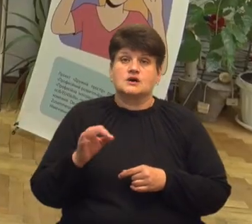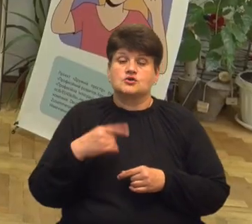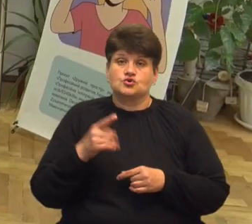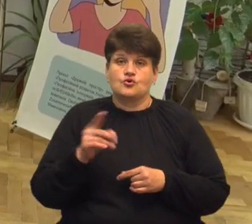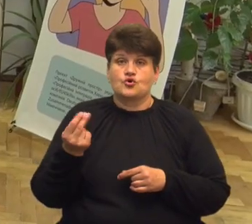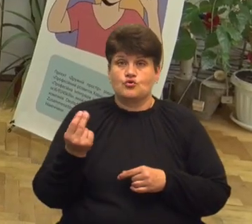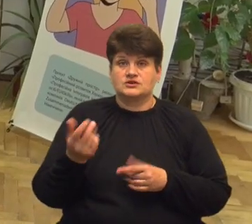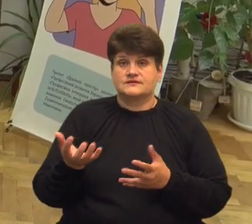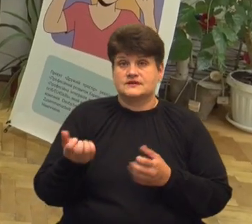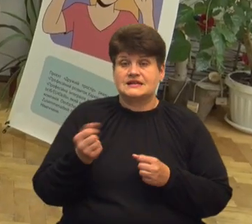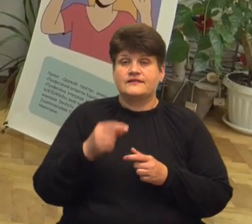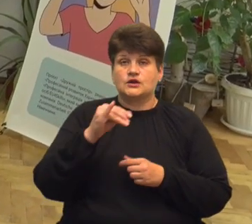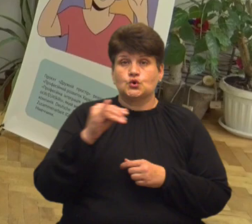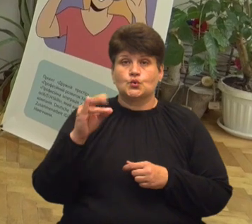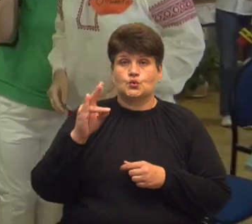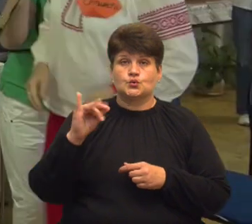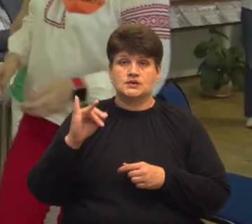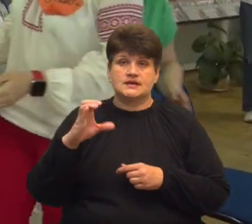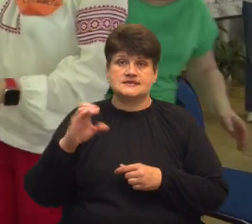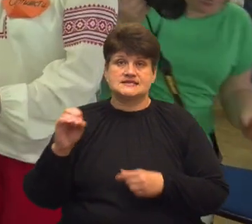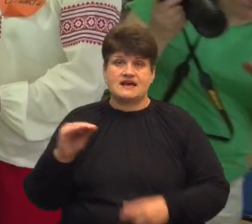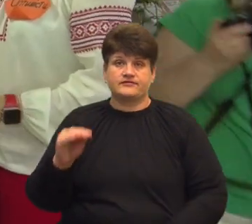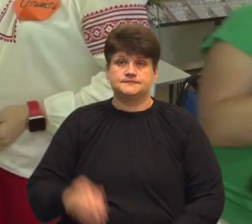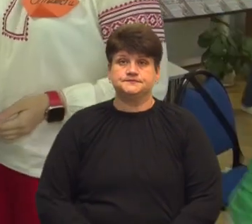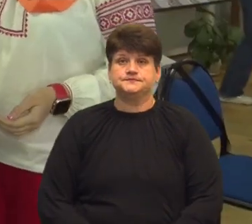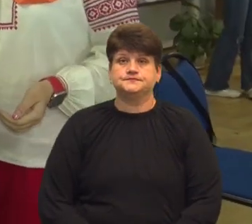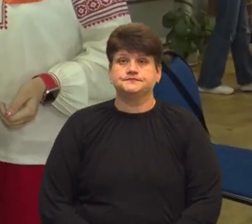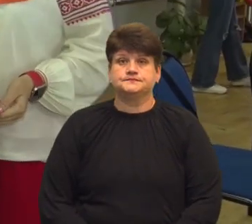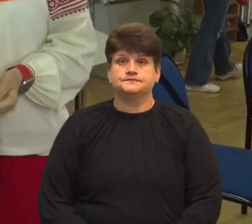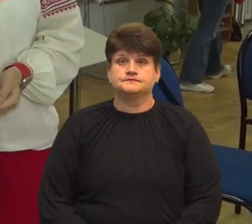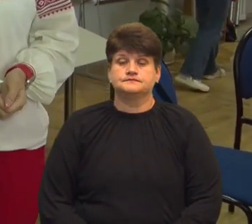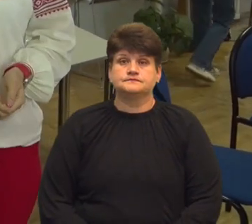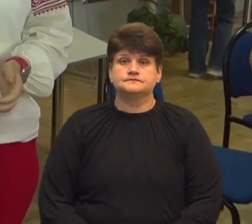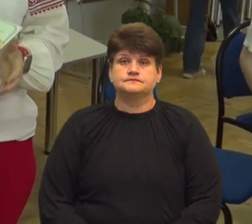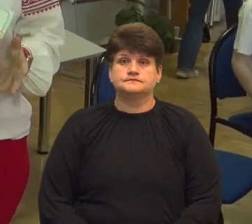Юнісеф. Анастасія Кисіль, Василь Панчук, Суспільні новини, Тернопіль.